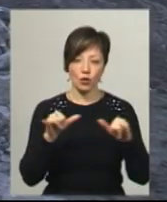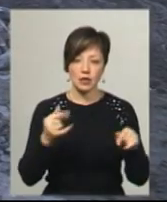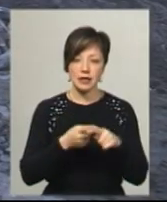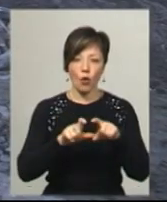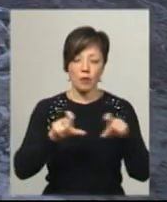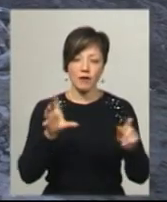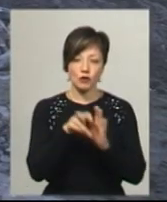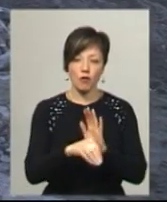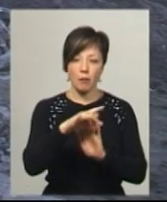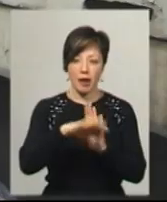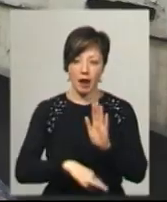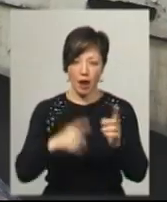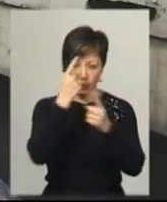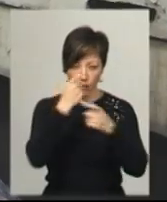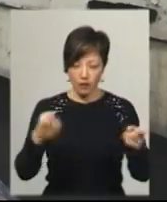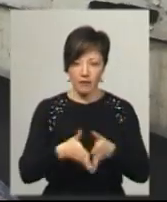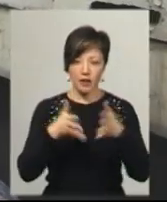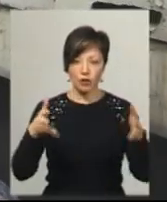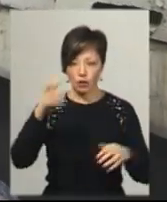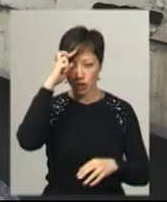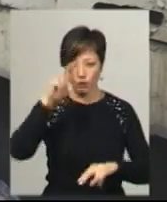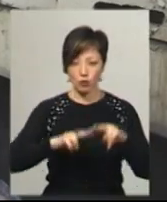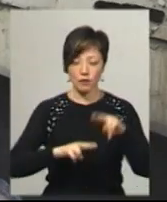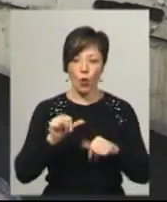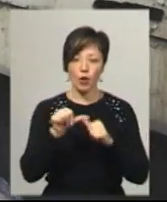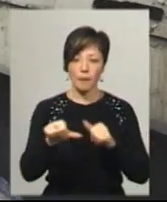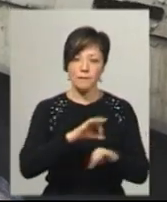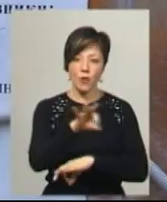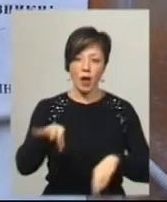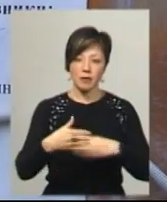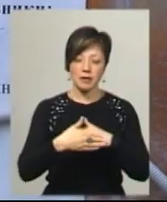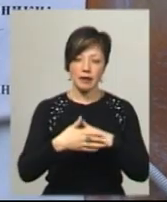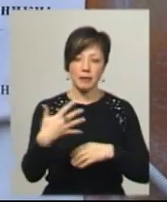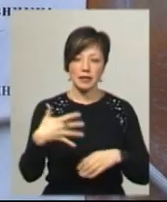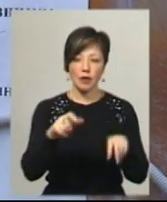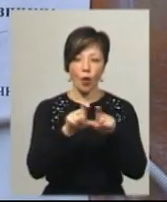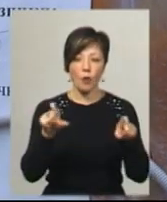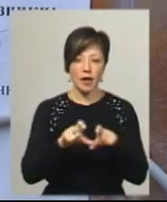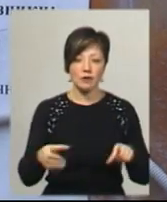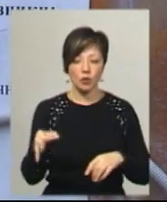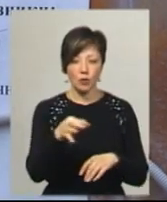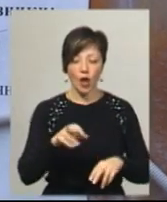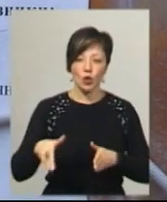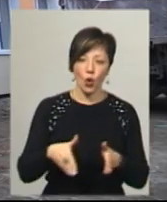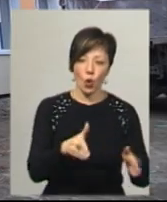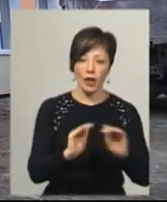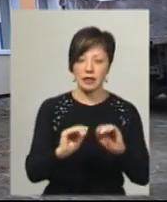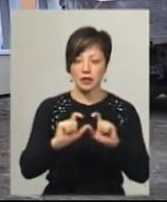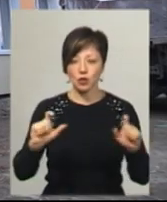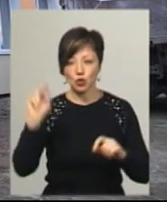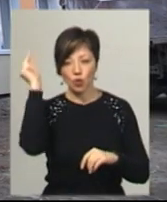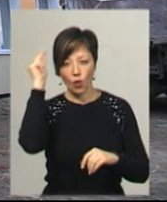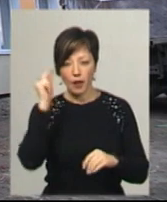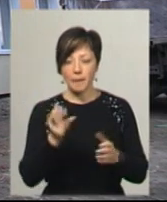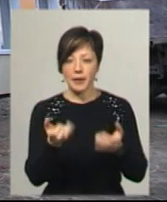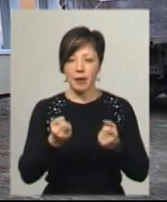увійшов до переліку анансованого великого державного будівництва. Окрім нього, у проєкті близько 50 об'єктів з Хмельниччини. Це дороги, десадки та школи, стадіони,